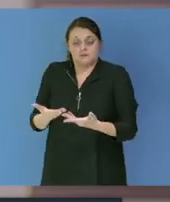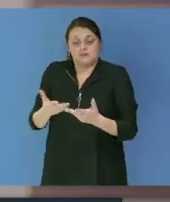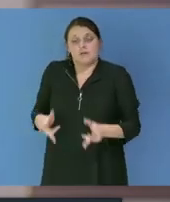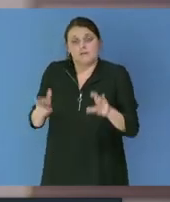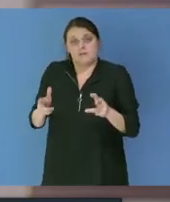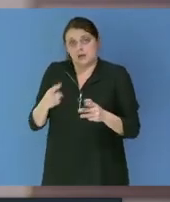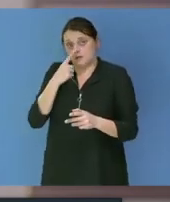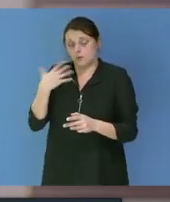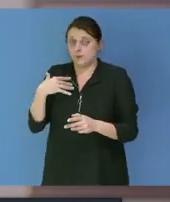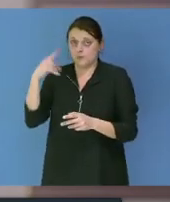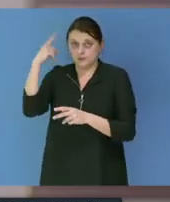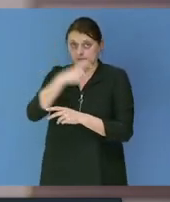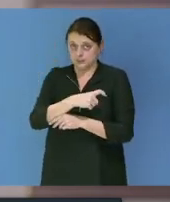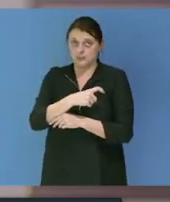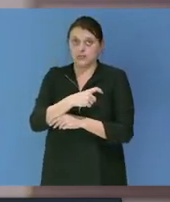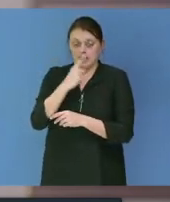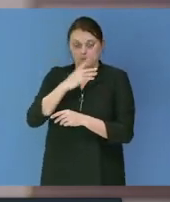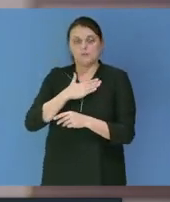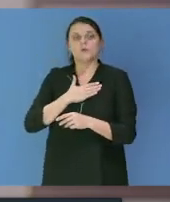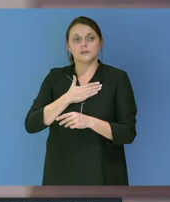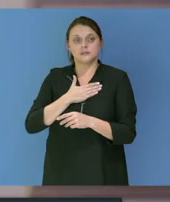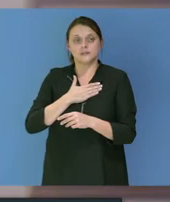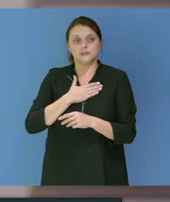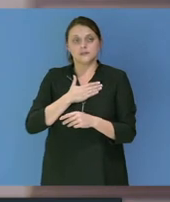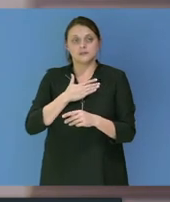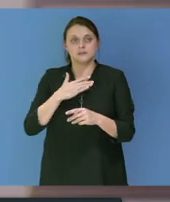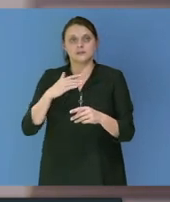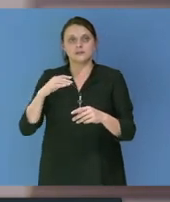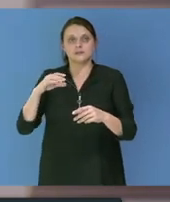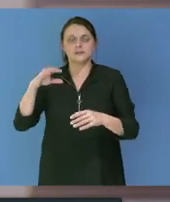sommes, qui pour moi serait préférable, que je vote contre ce budget définitif. Merci.